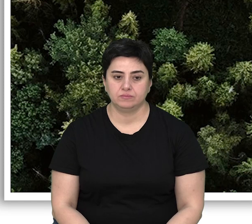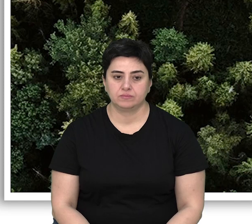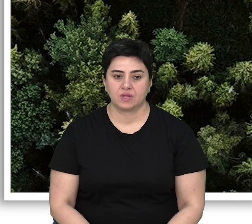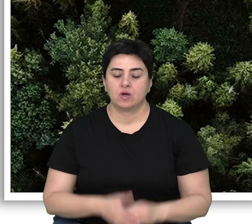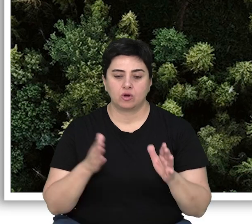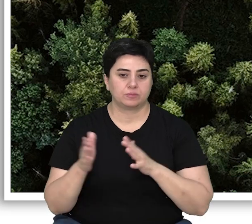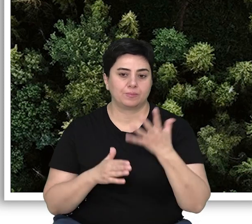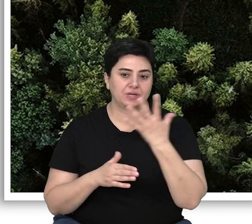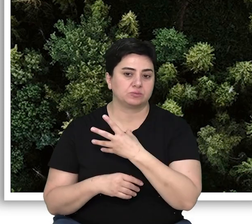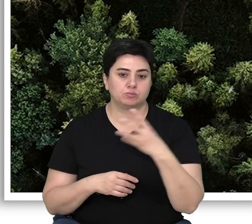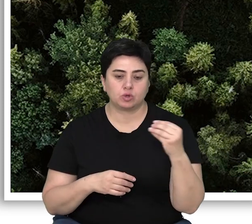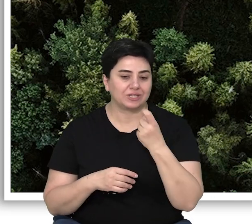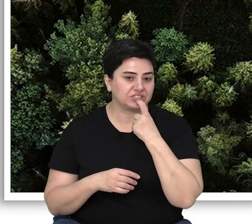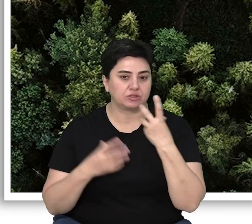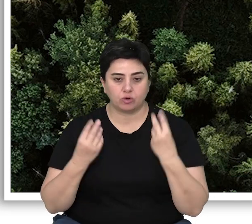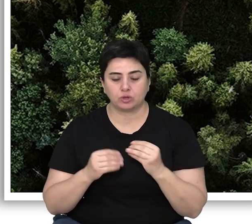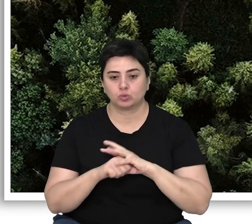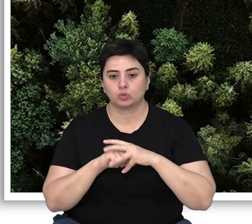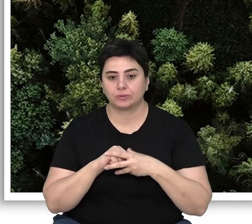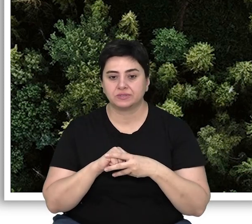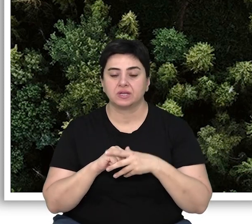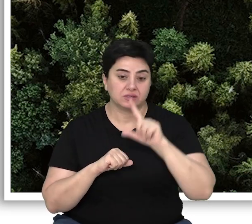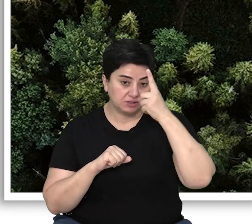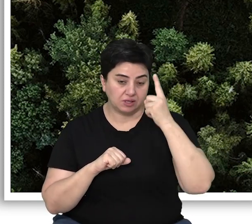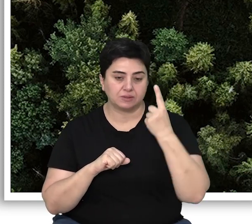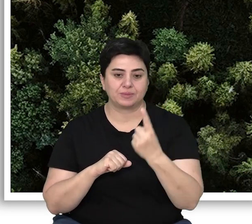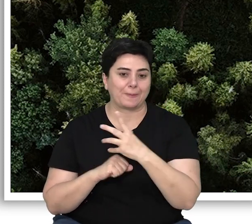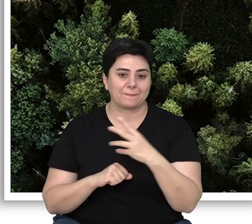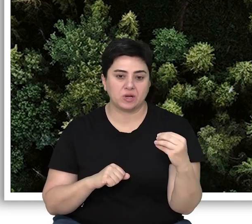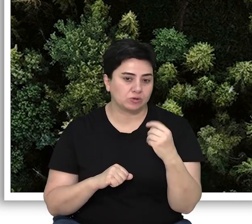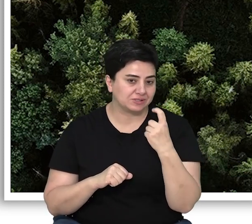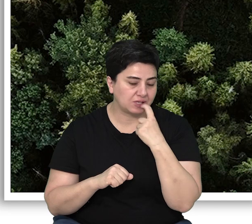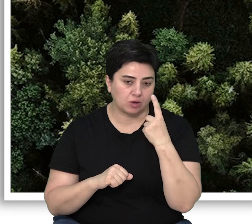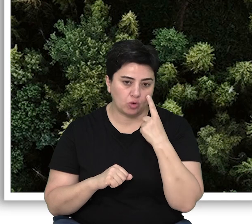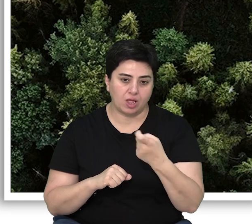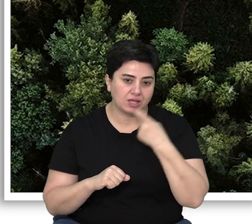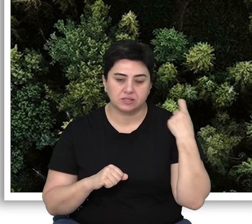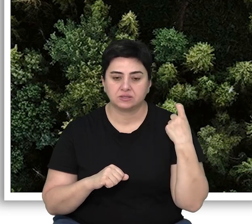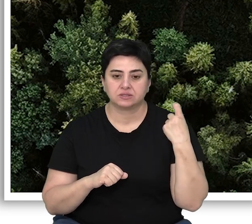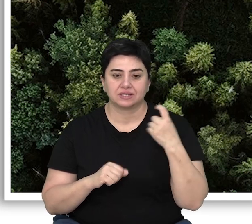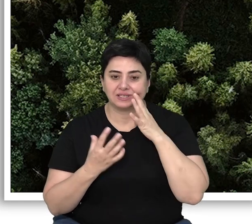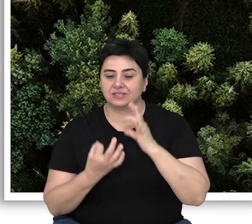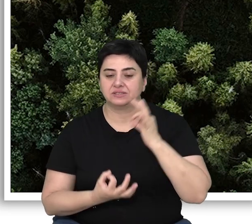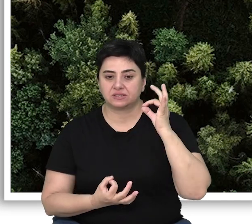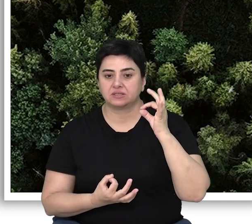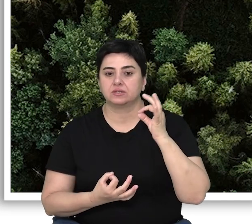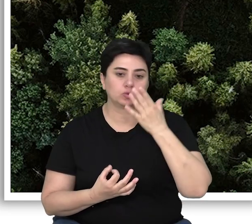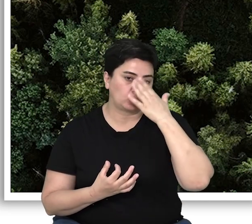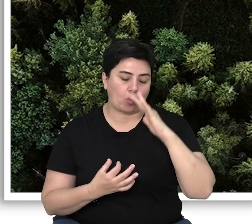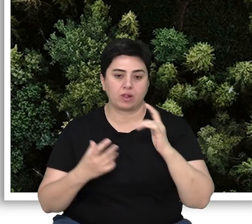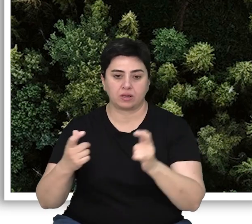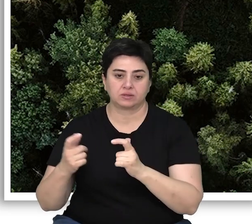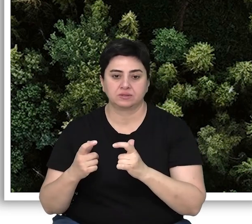Yaklaşık 5 milyon yaşında olan dünyamızda yalnızca 1 milyon yıllık bir geçmişe sahip olan insanın doğal